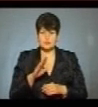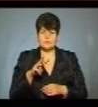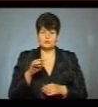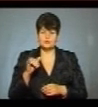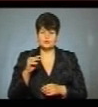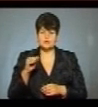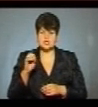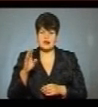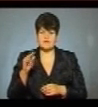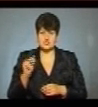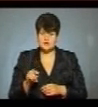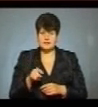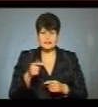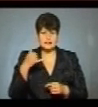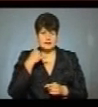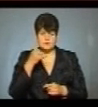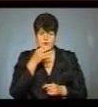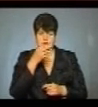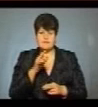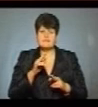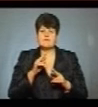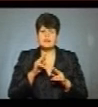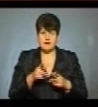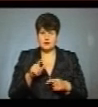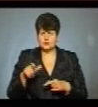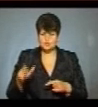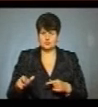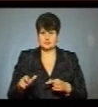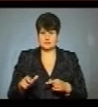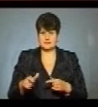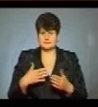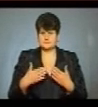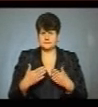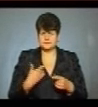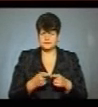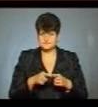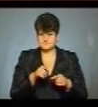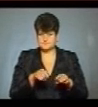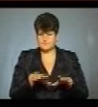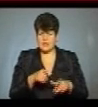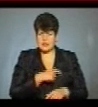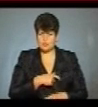Мужевич. Він телефоном розповів, як відреагували люди біля парламенту на рішення депутатів.